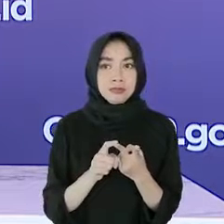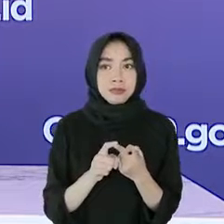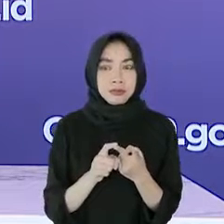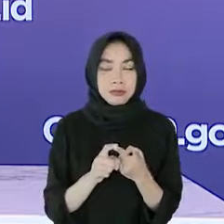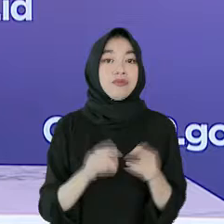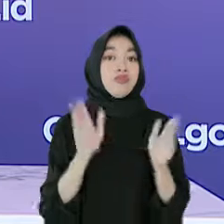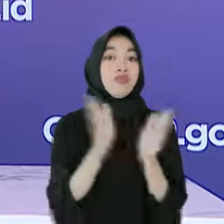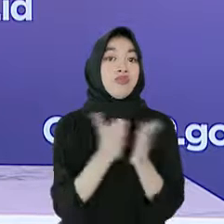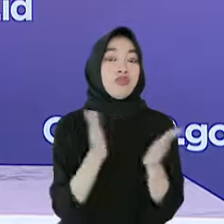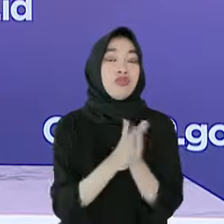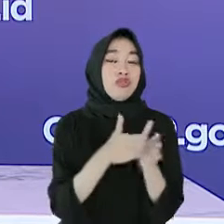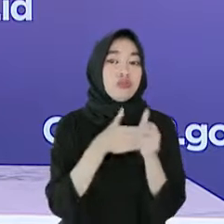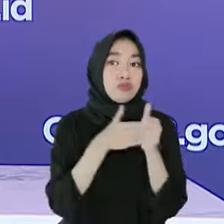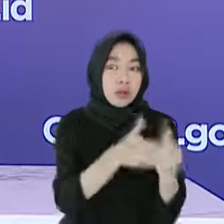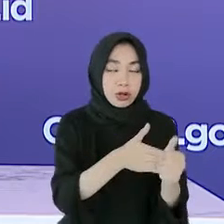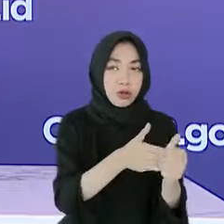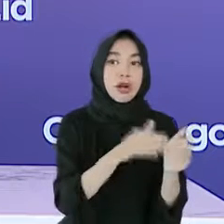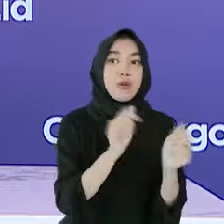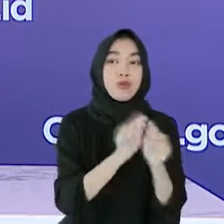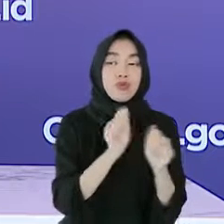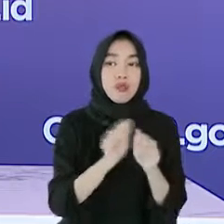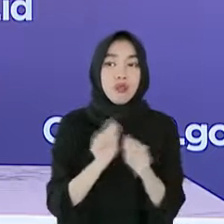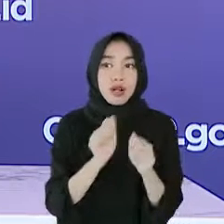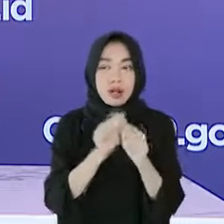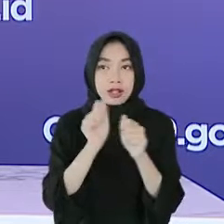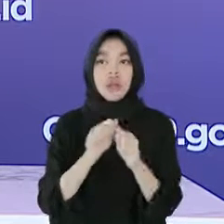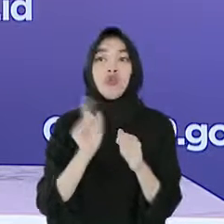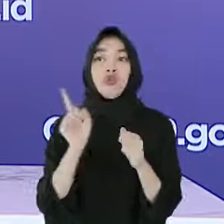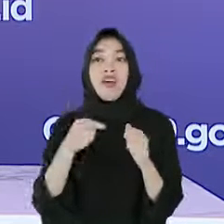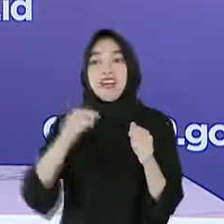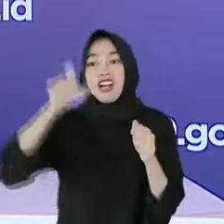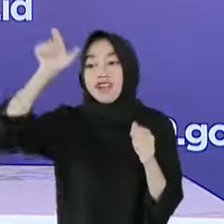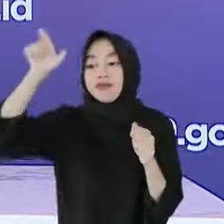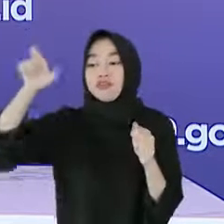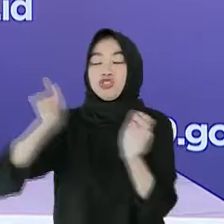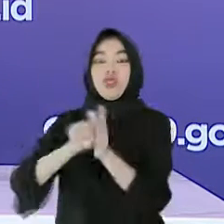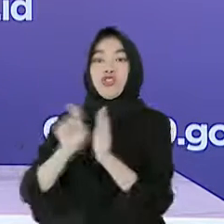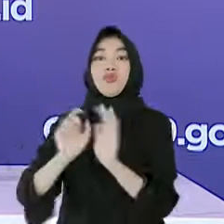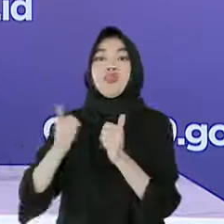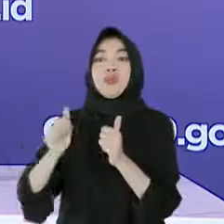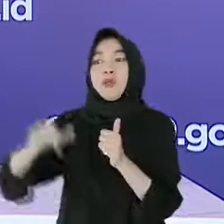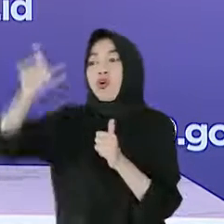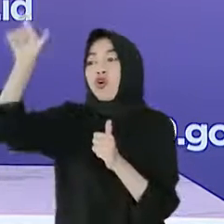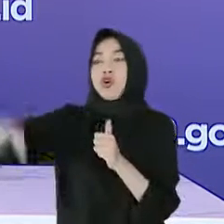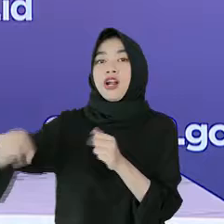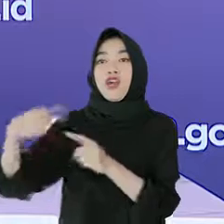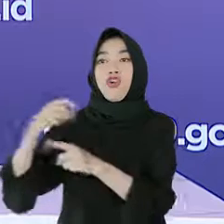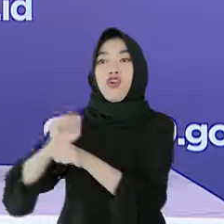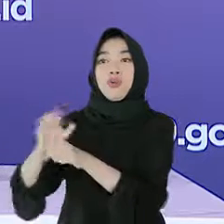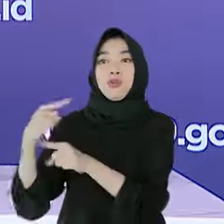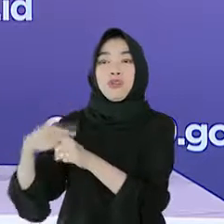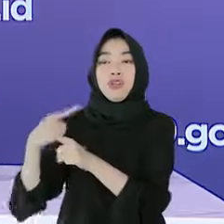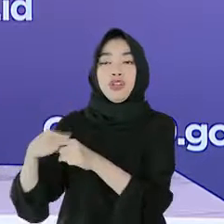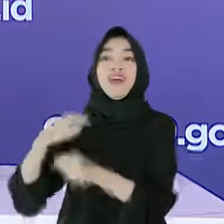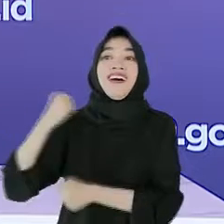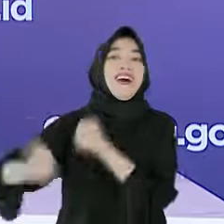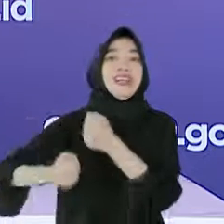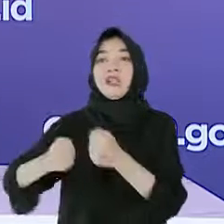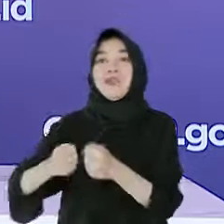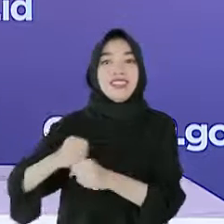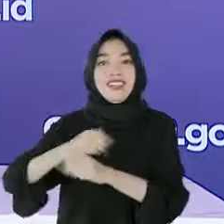rencana kontingensi, yaitu misalnya melarang partisipan yang positif selama rangkaian acara melanjutkan aktivitasnya